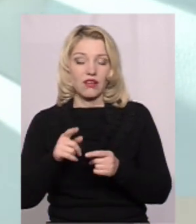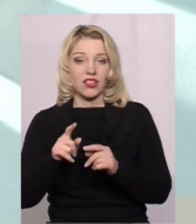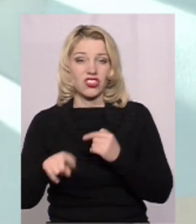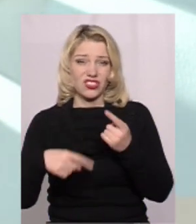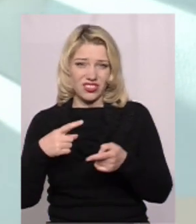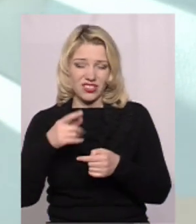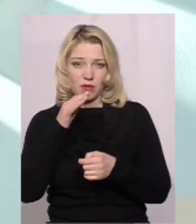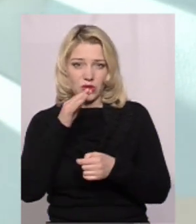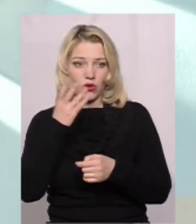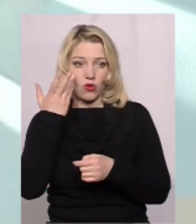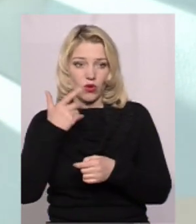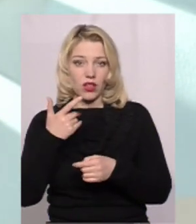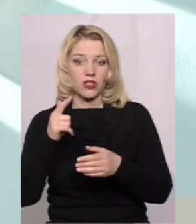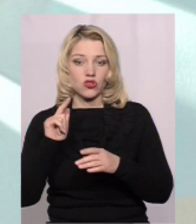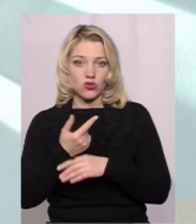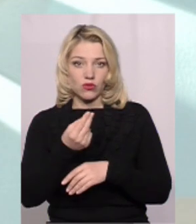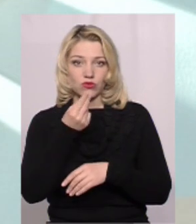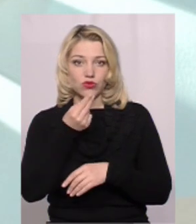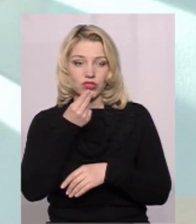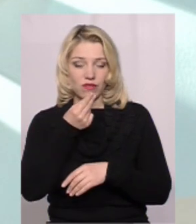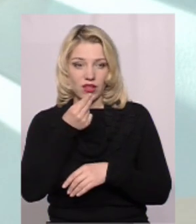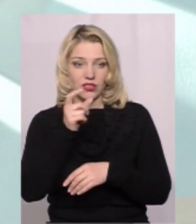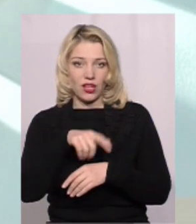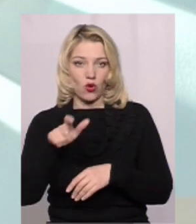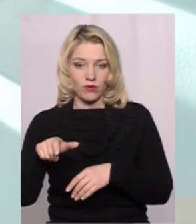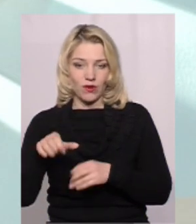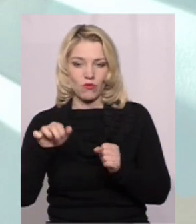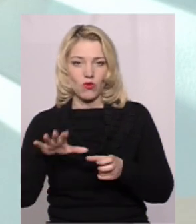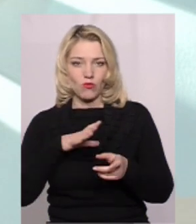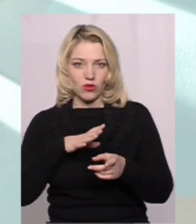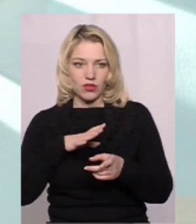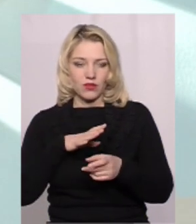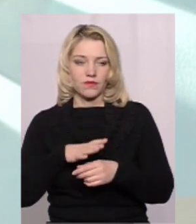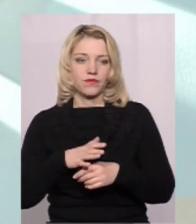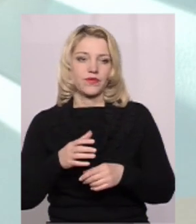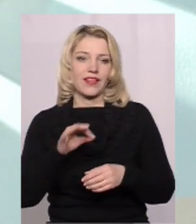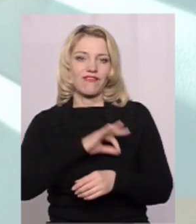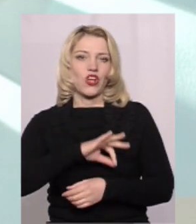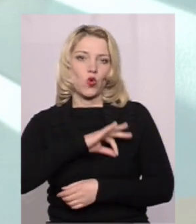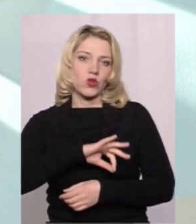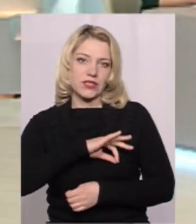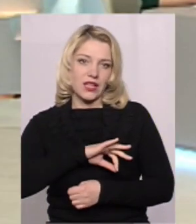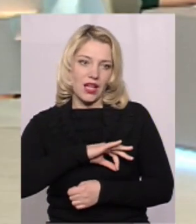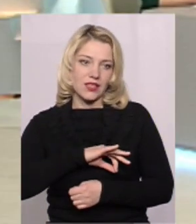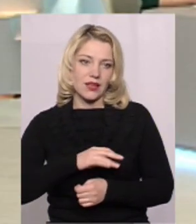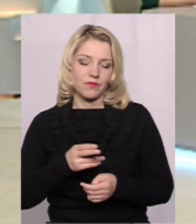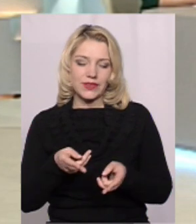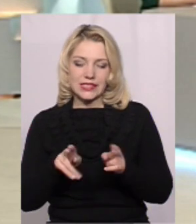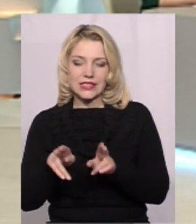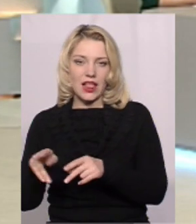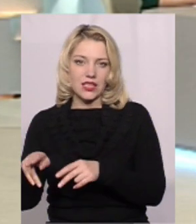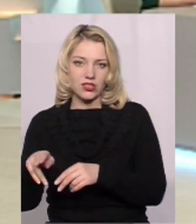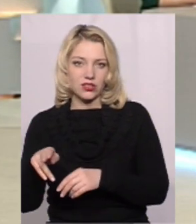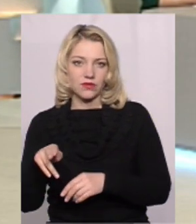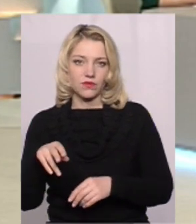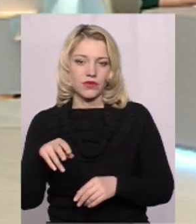скажімо так, знову вживалися людьми Могло бути, знову таки, використання залишків для